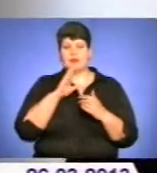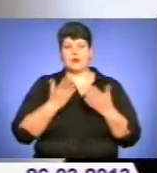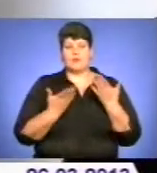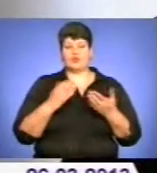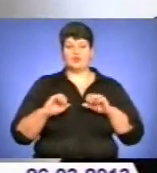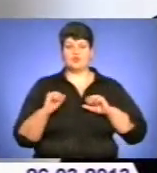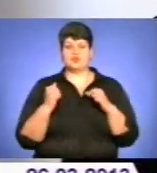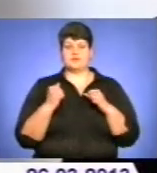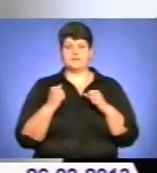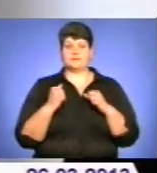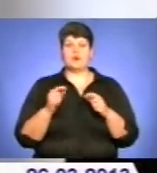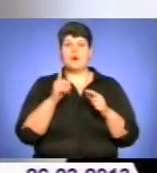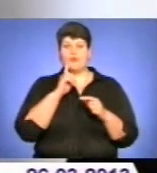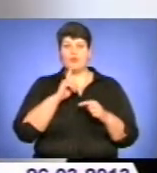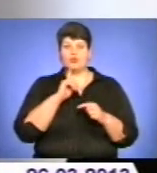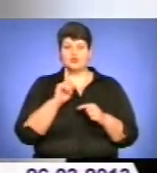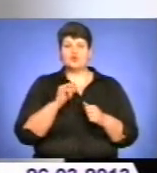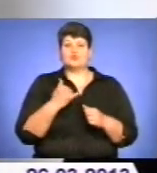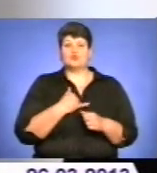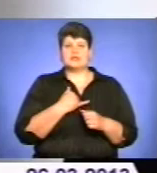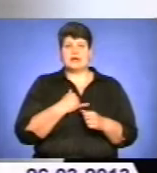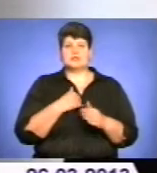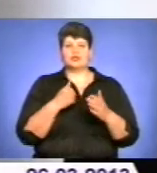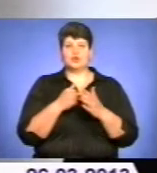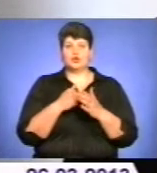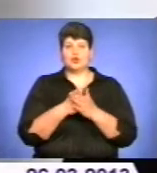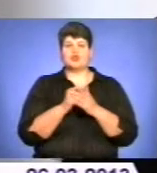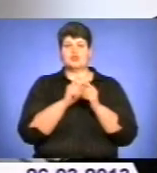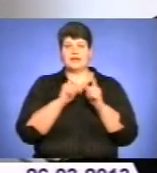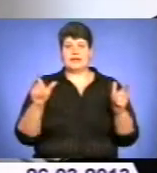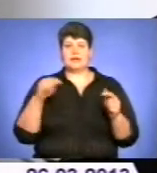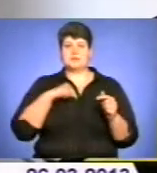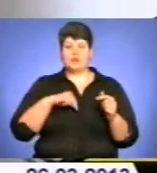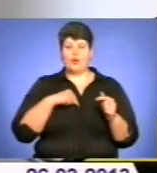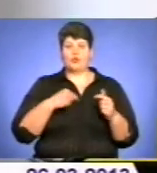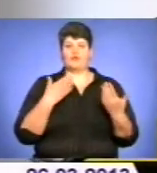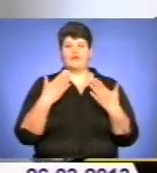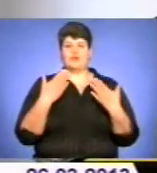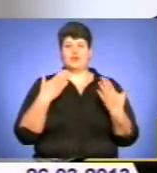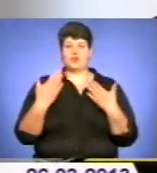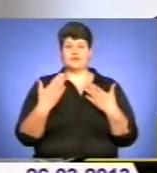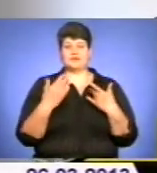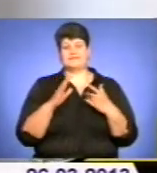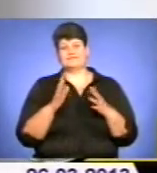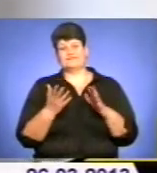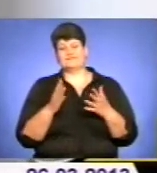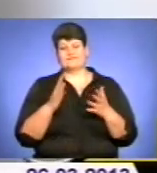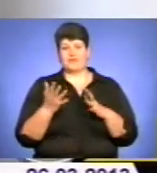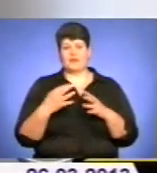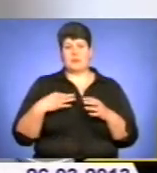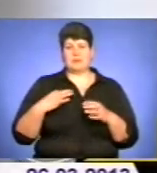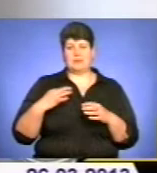Поки що у нас до шкільних психологів ставляться, якщо не скептично, то